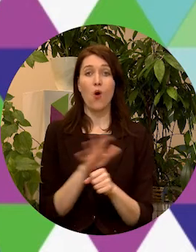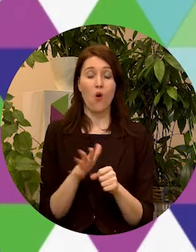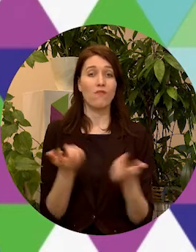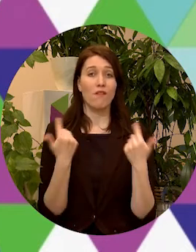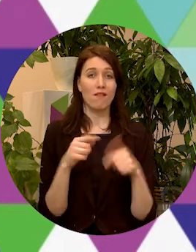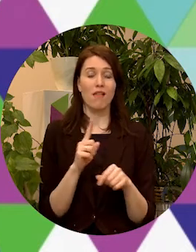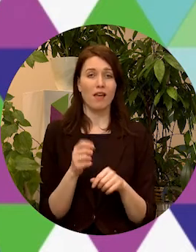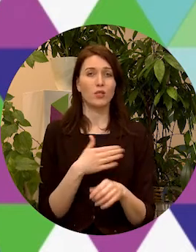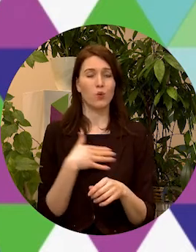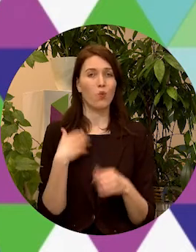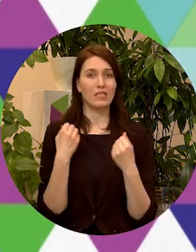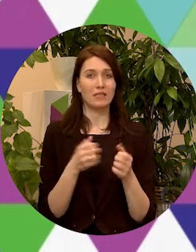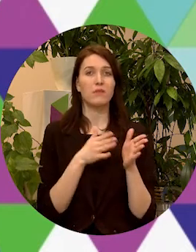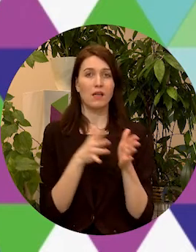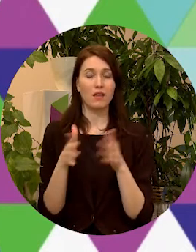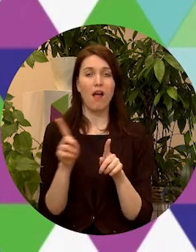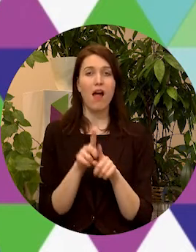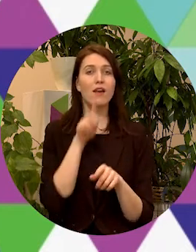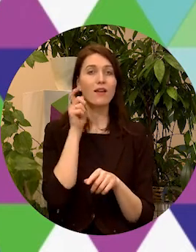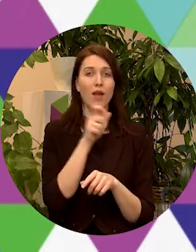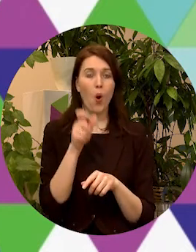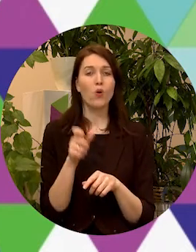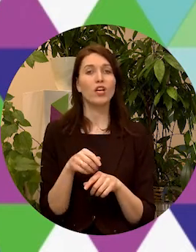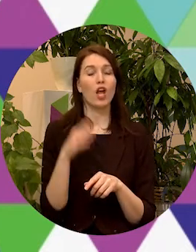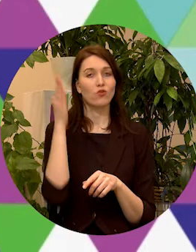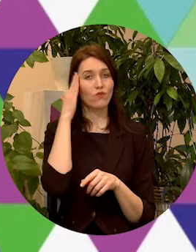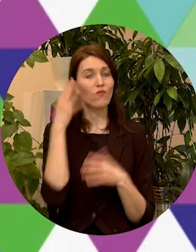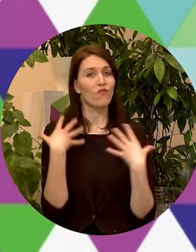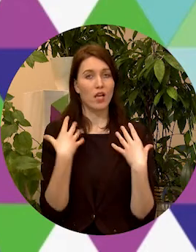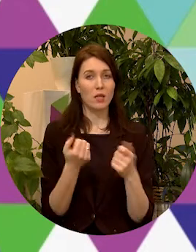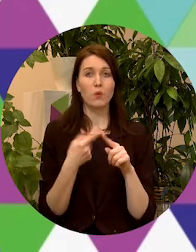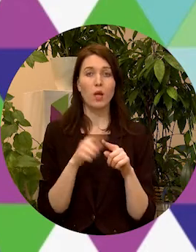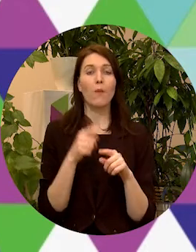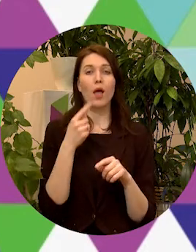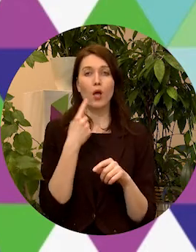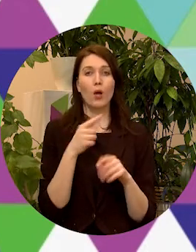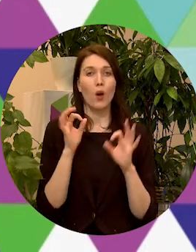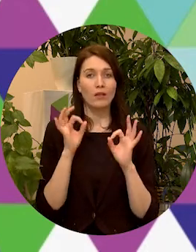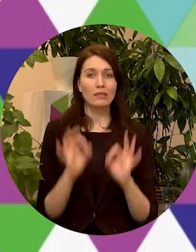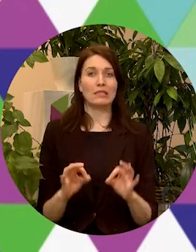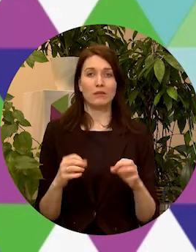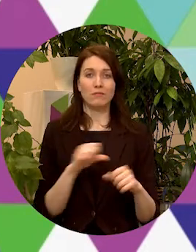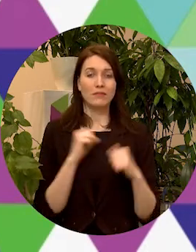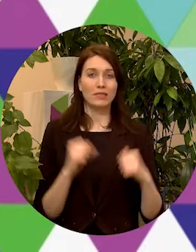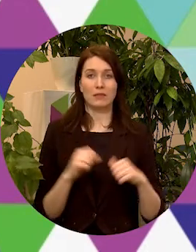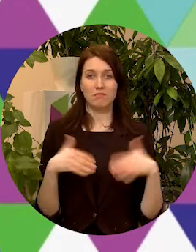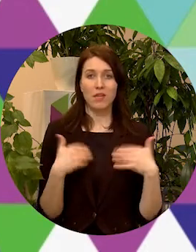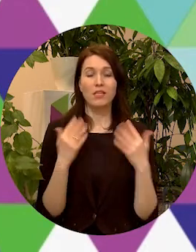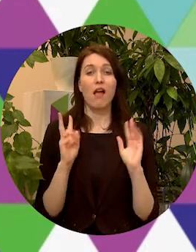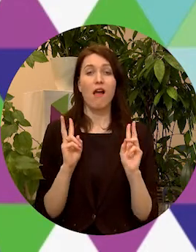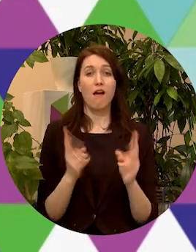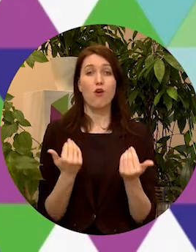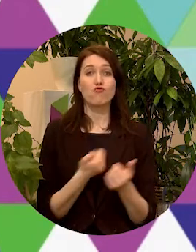būtiski ietekmējis arī jauniešu mentālo veselību, tāpēc no tiesu sēsmu gandarīta, ka šogad tiks veikti